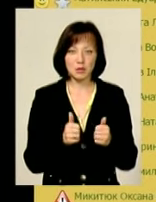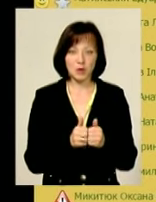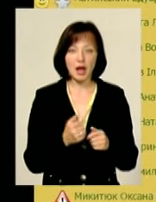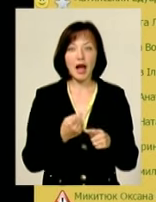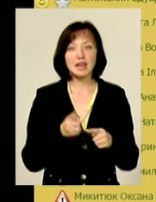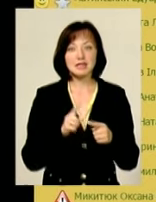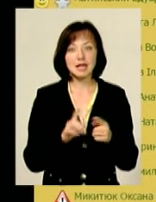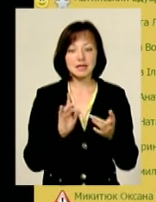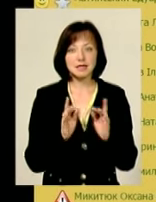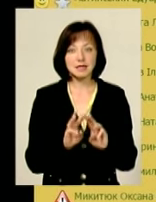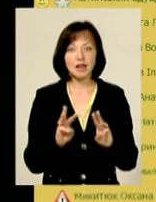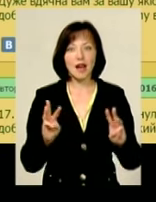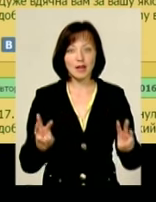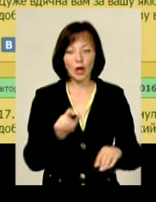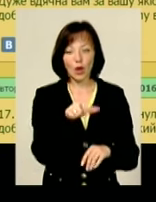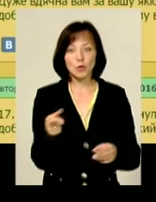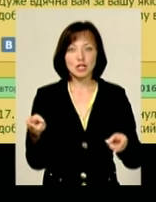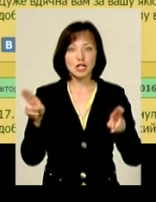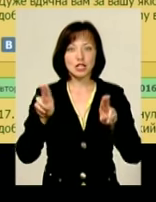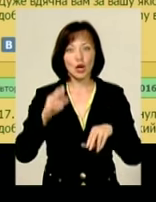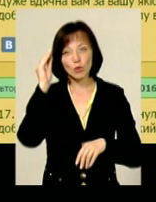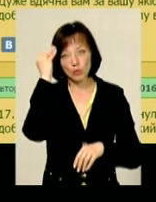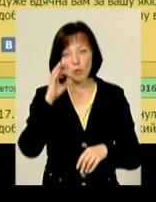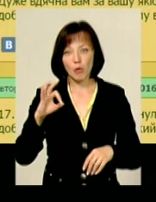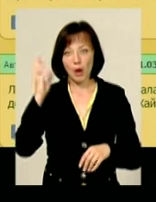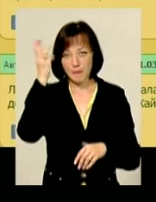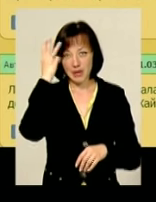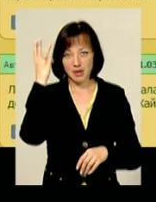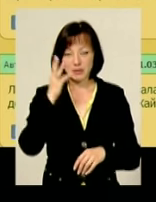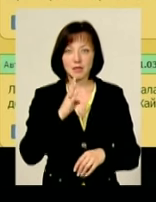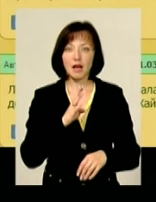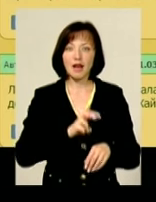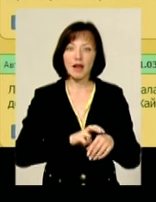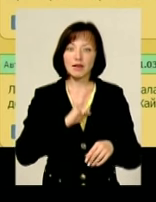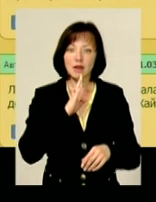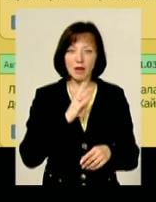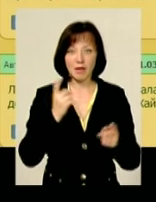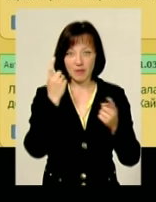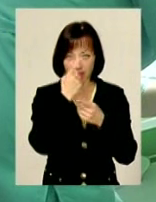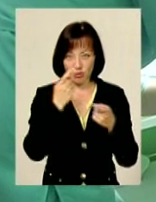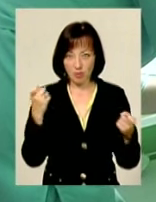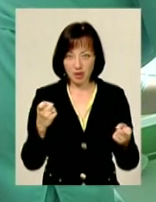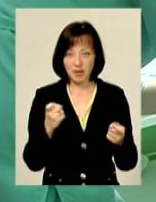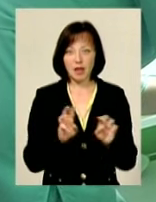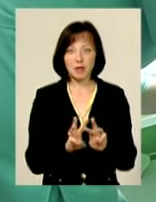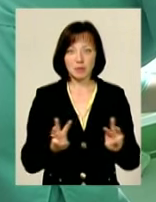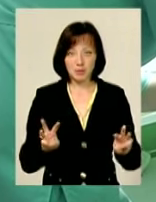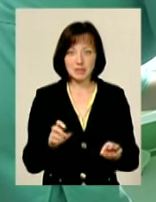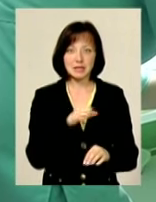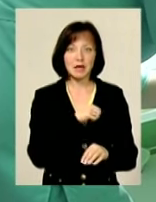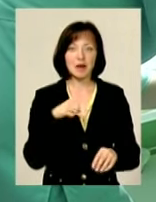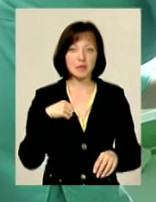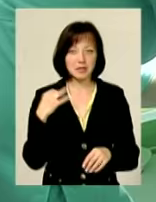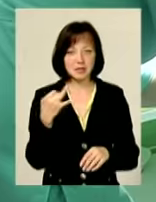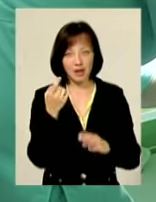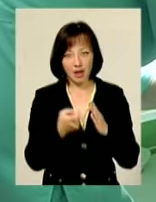А це сайт, де краяни лишають відгуки про хмельницьких акушерів-гінекологів. Виявилося, інформацією на порталі медики і самі цікавляться.